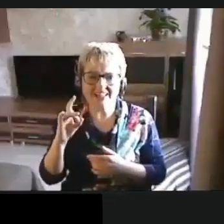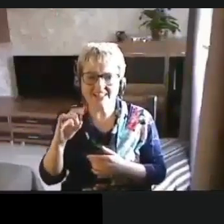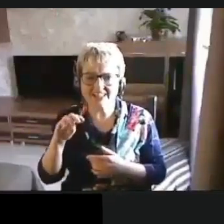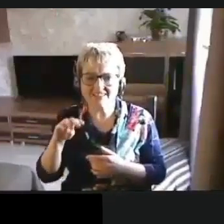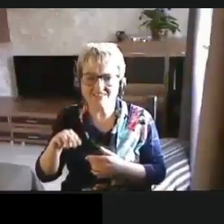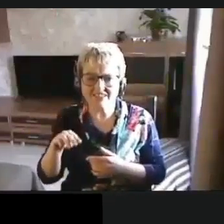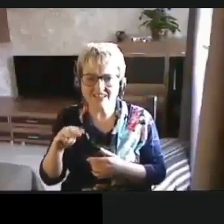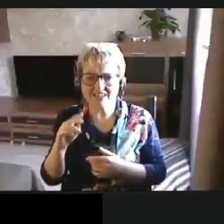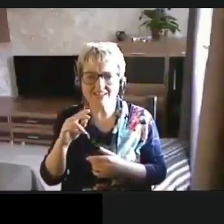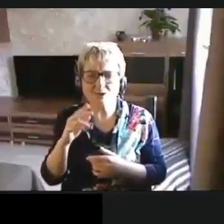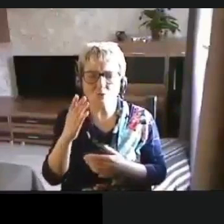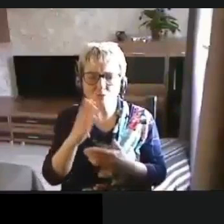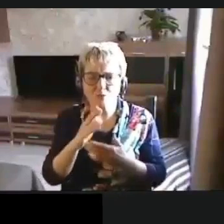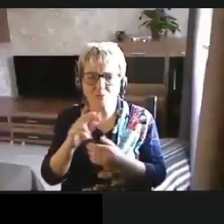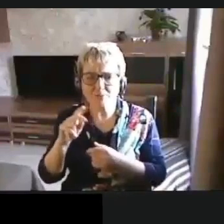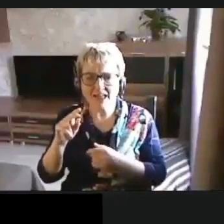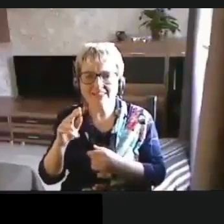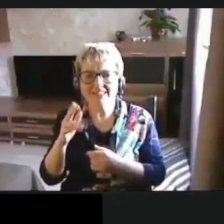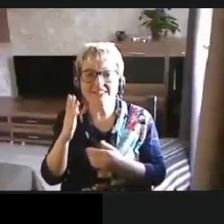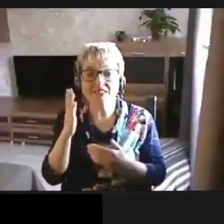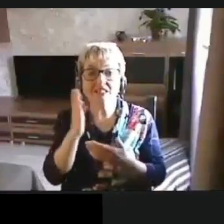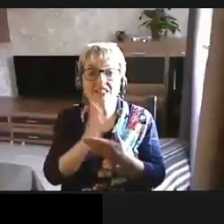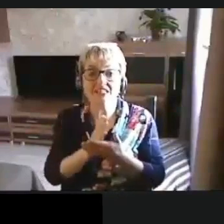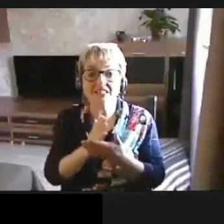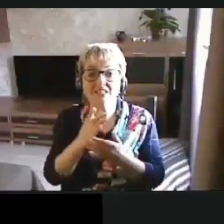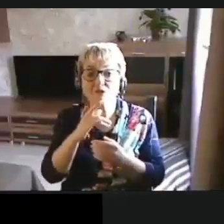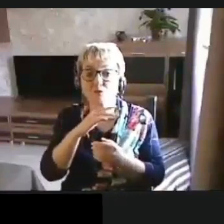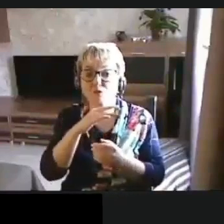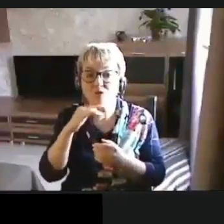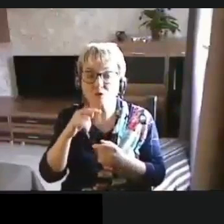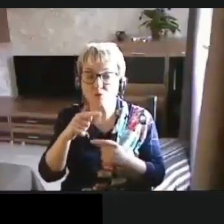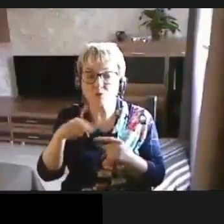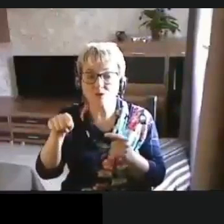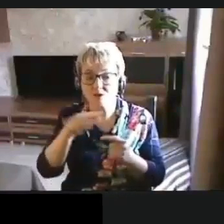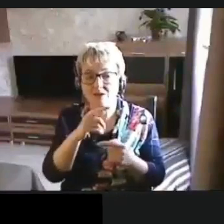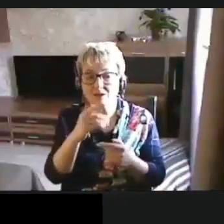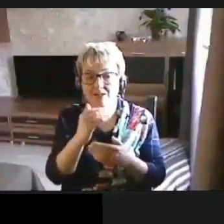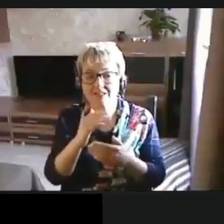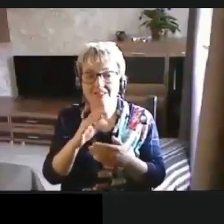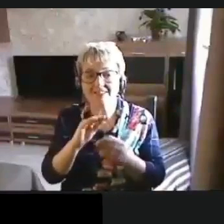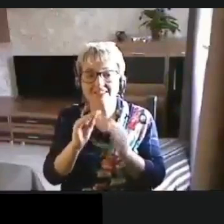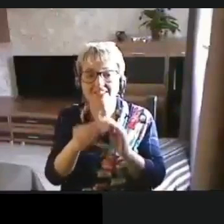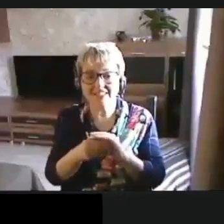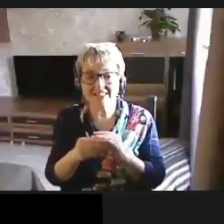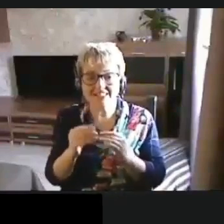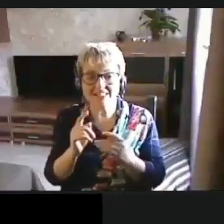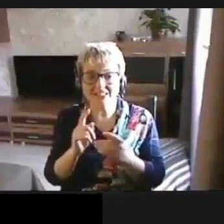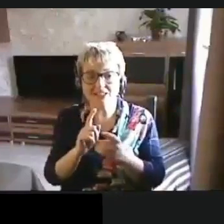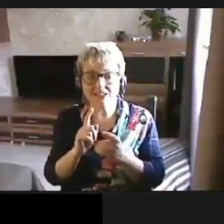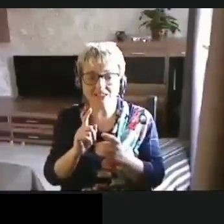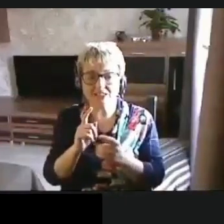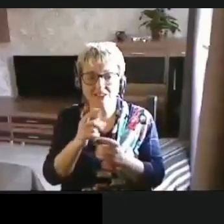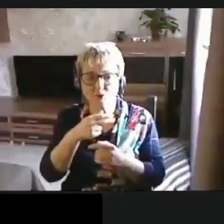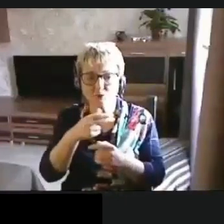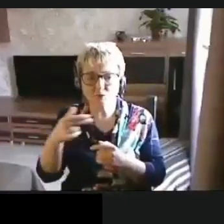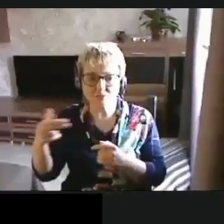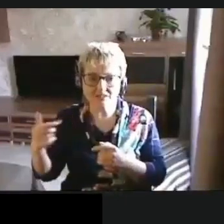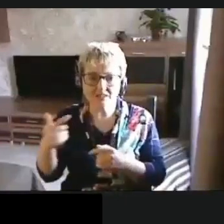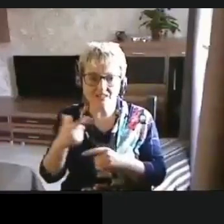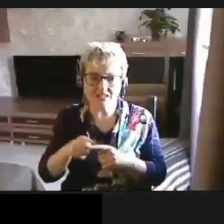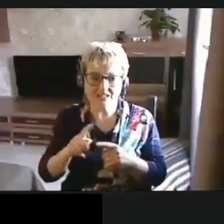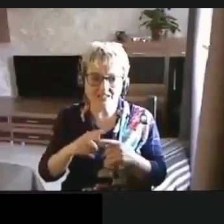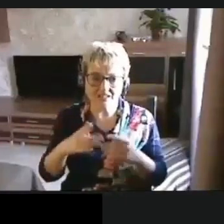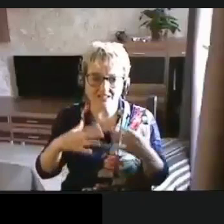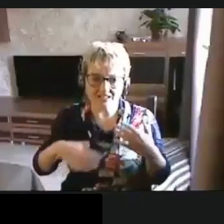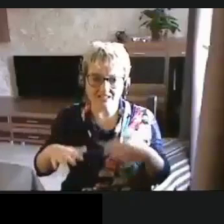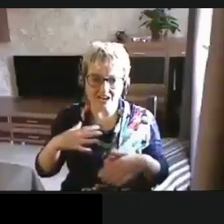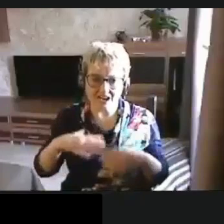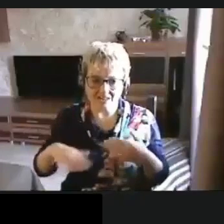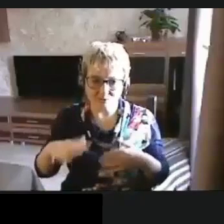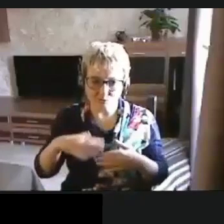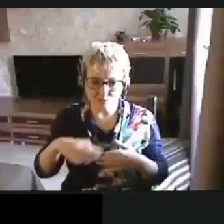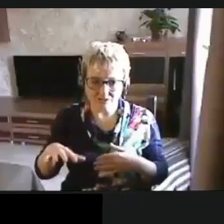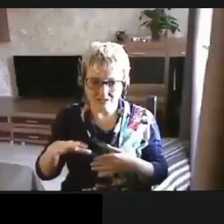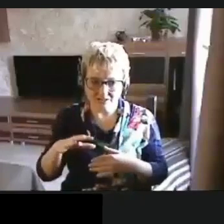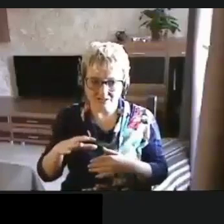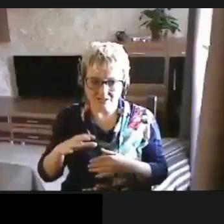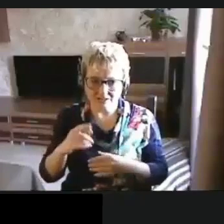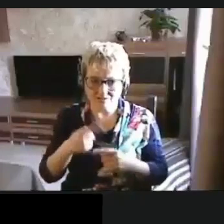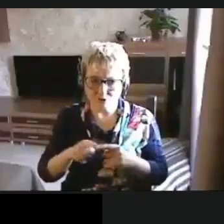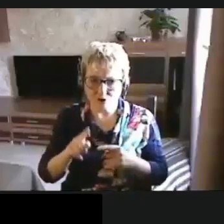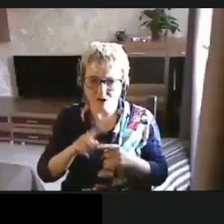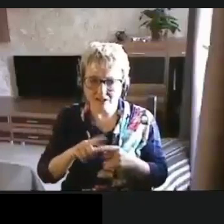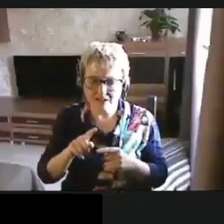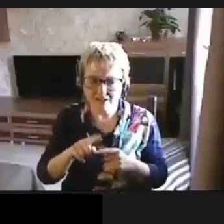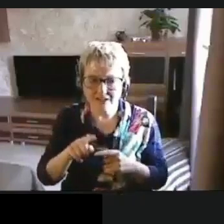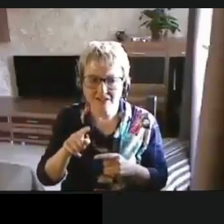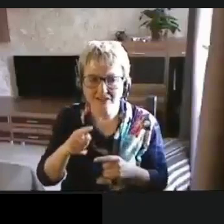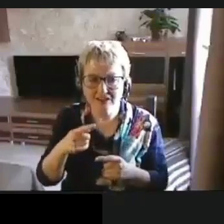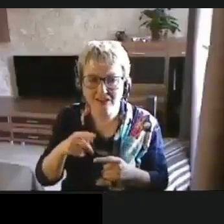Пятнице уже появляются скрытые титры, которые очень радуют для нас большинства. Я